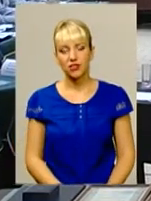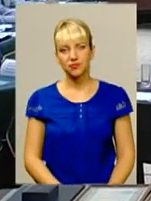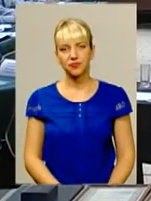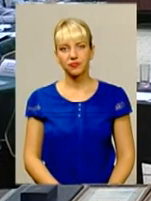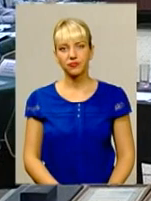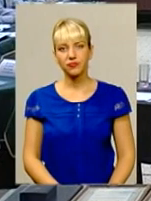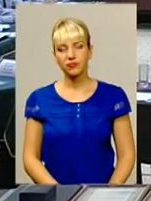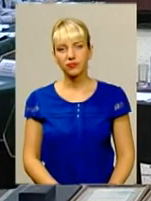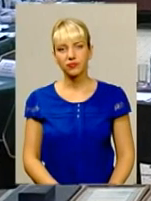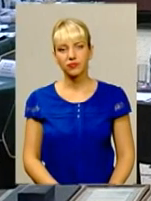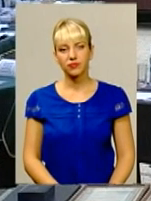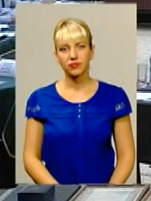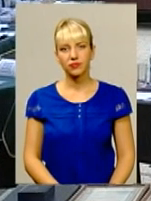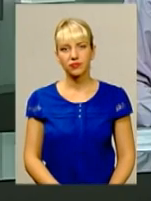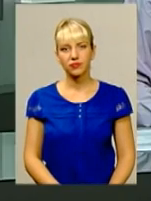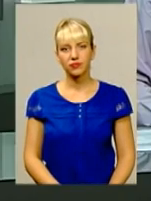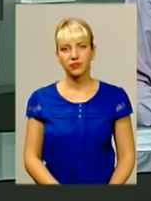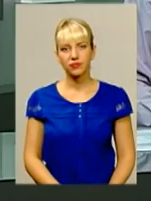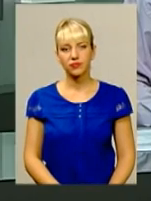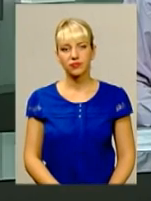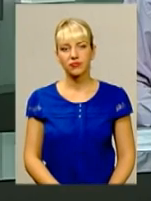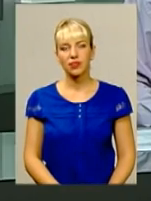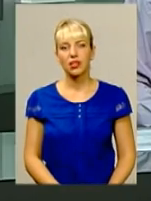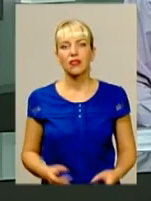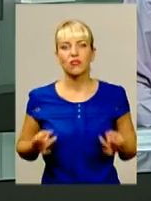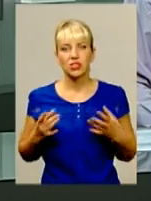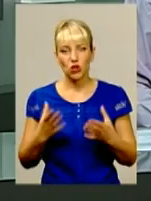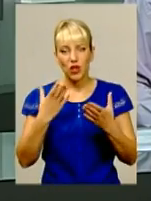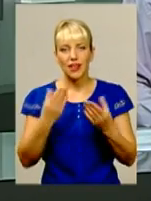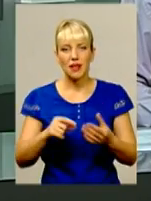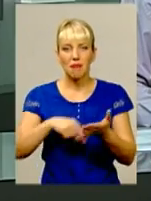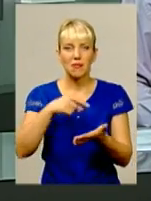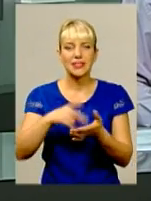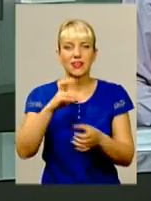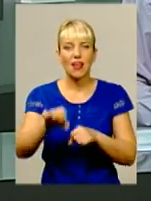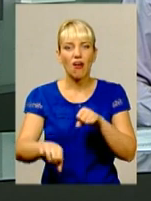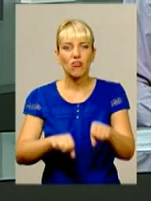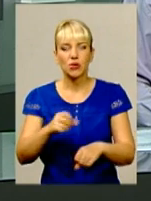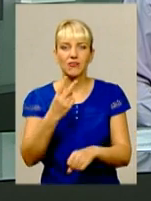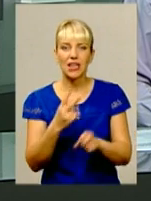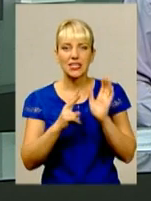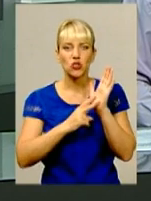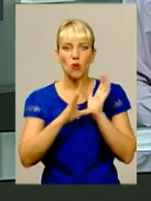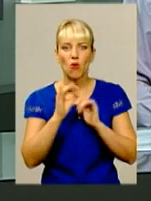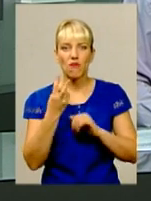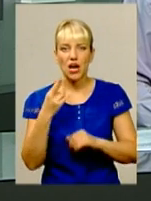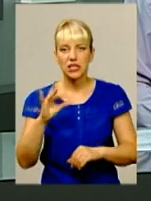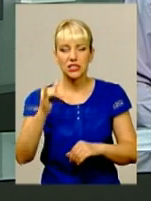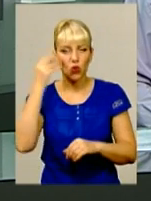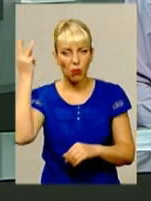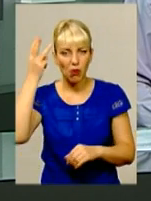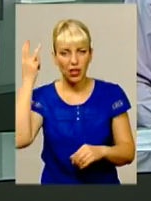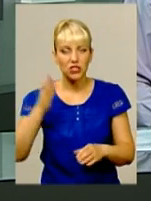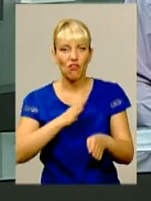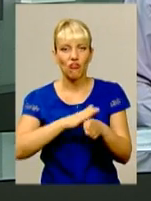інформаційного випуску. Відсвяткувати День міста на велосипедах. 27 вересня у Хмельницькому